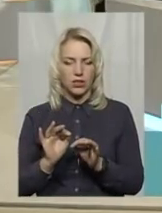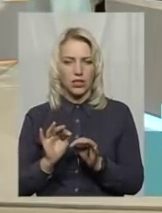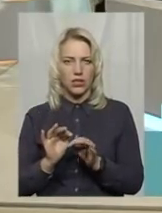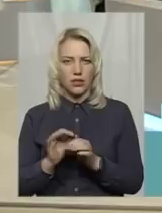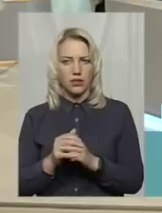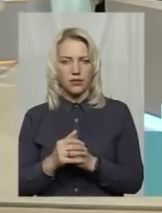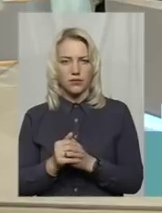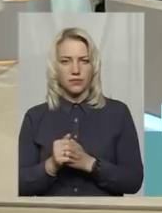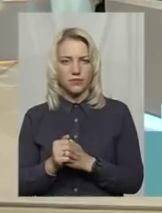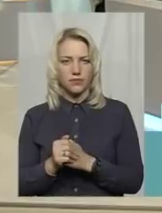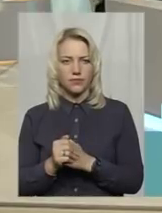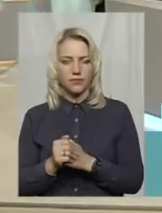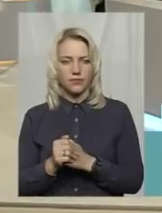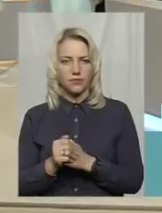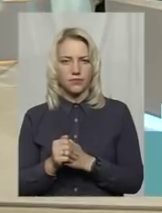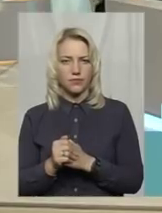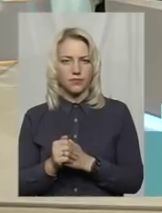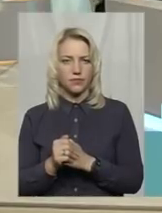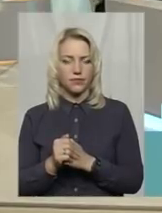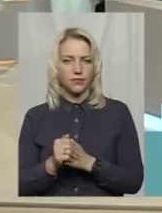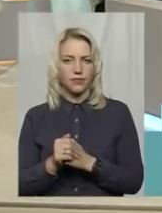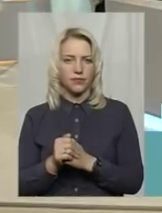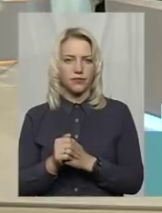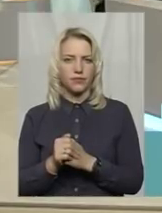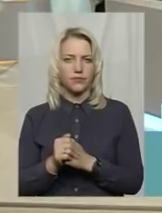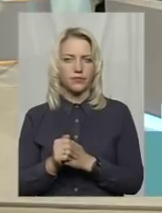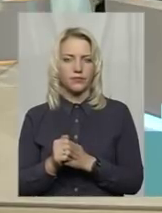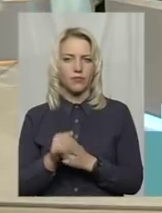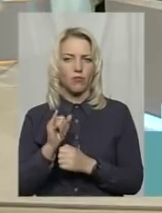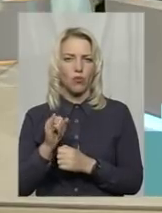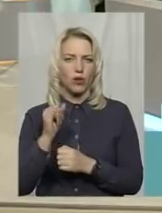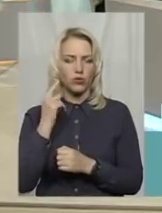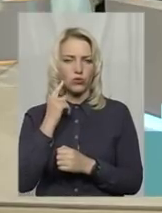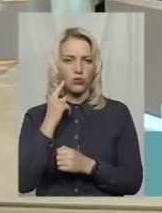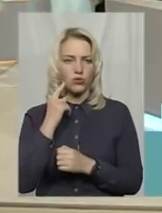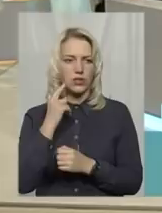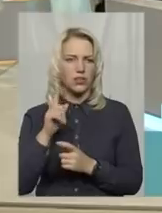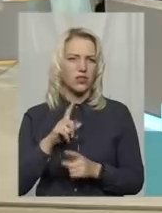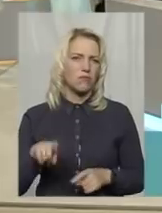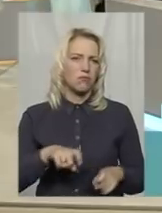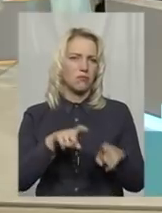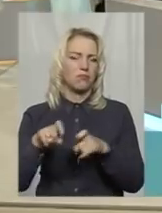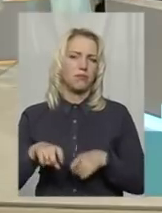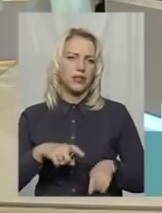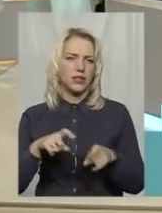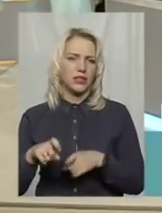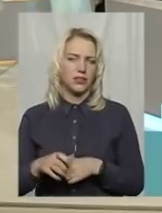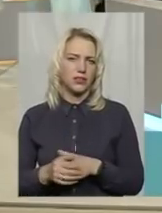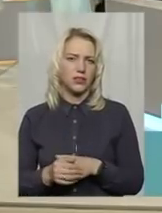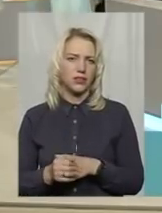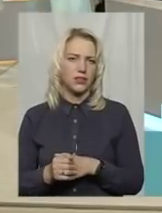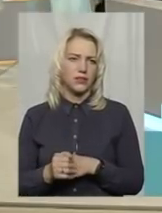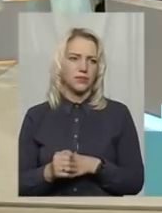і поганав, коли очередяться, в що бігати. У нас лічильники, допустим,